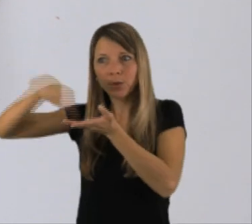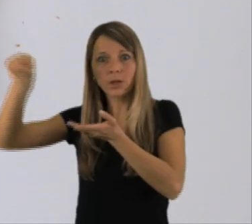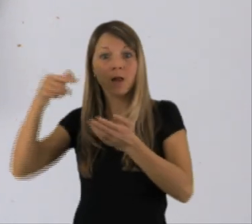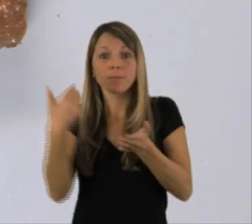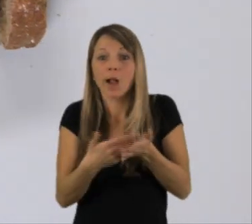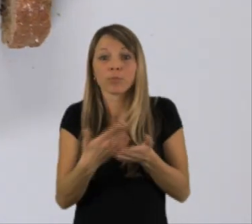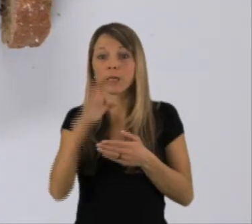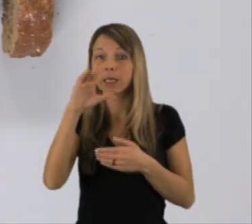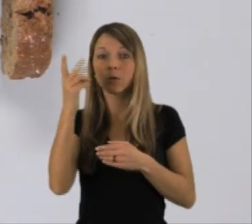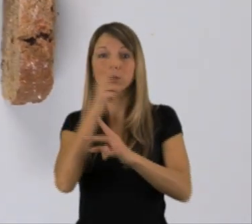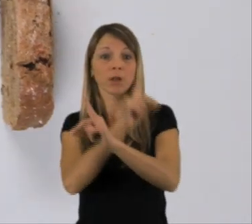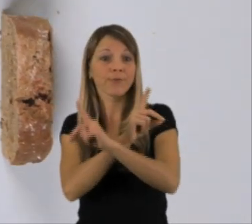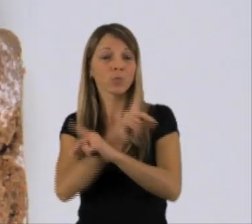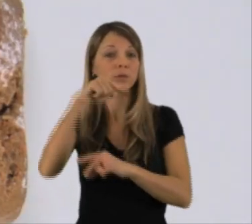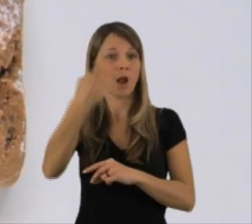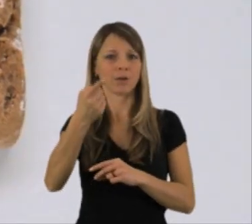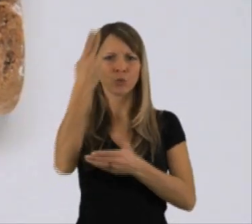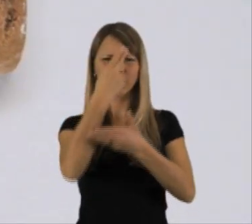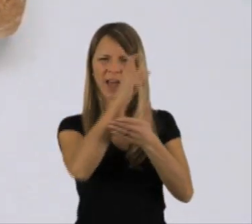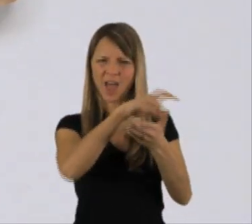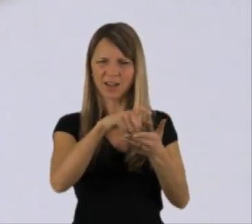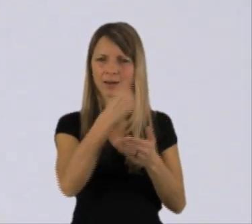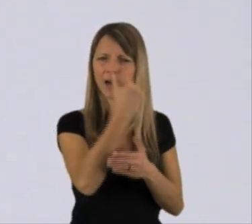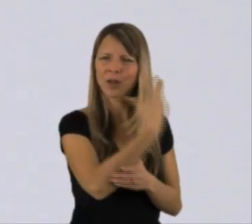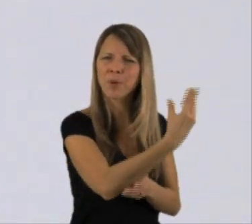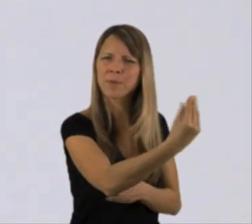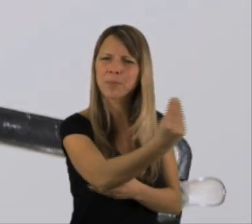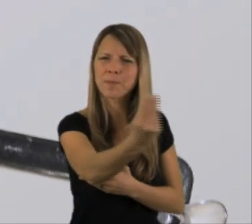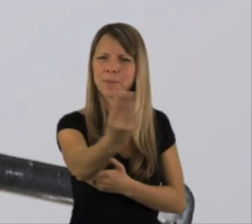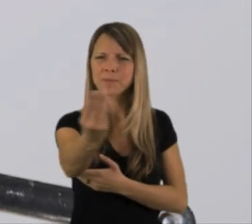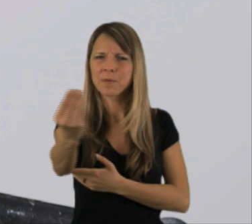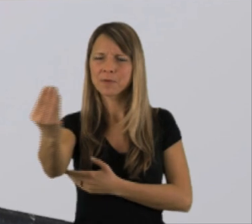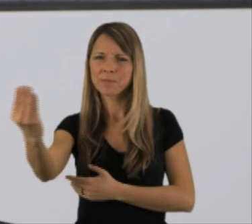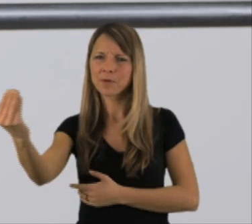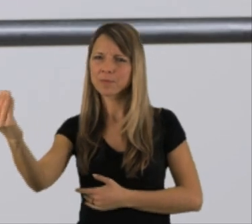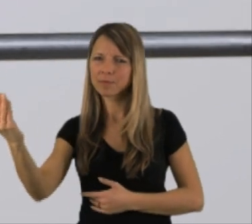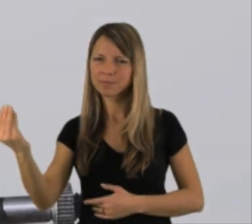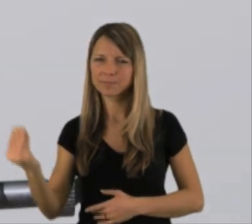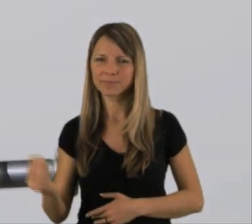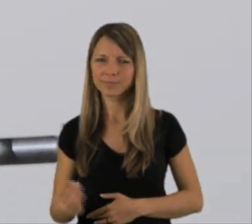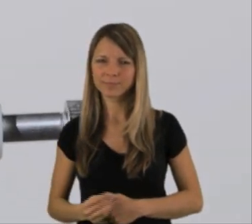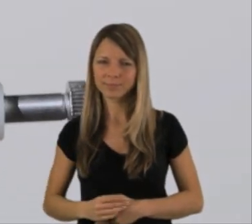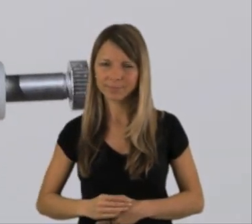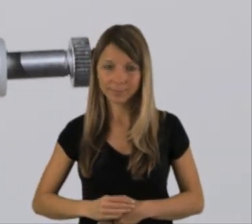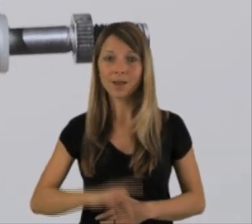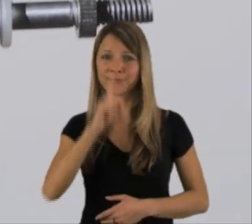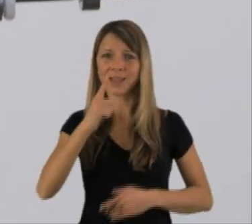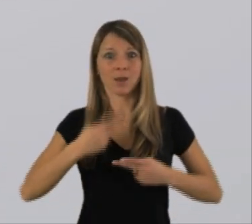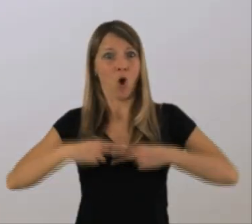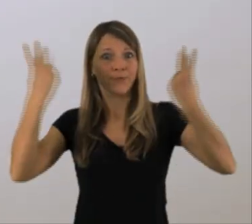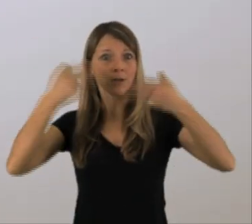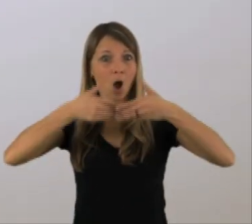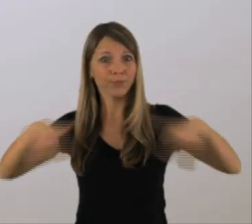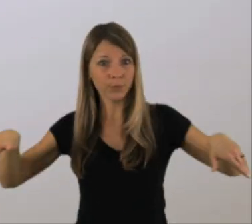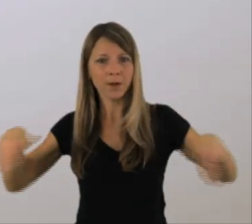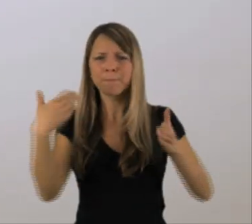Auf die Künstler verteilt werden diese Abgaben durch sogenannte Verwertungsgesellschaften. Bei öffentlichen Aufführungen, beispielsweise das